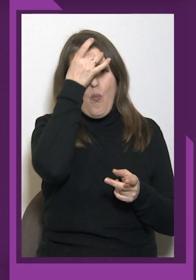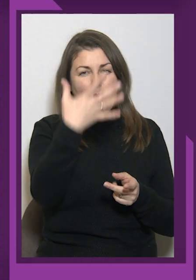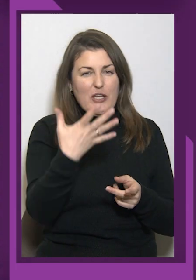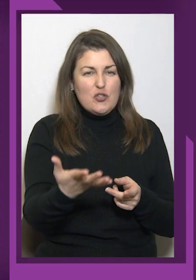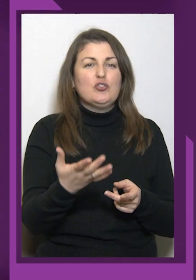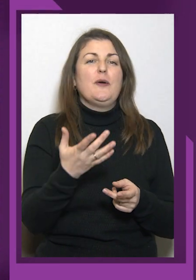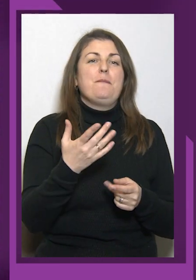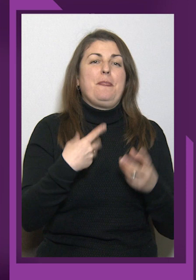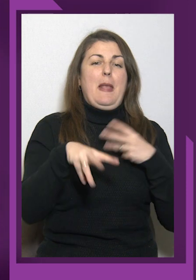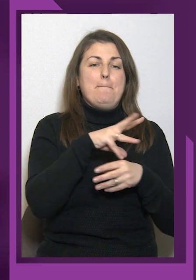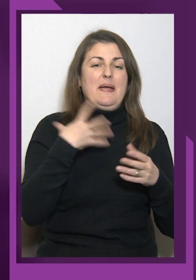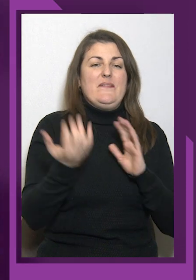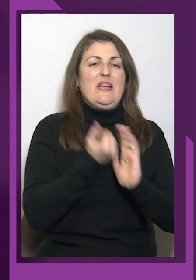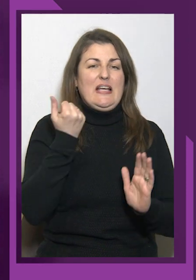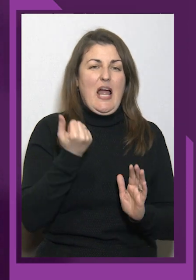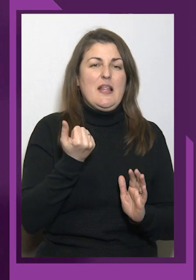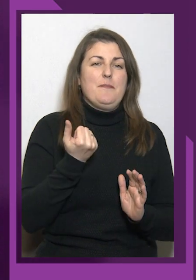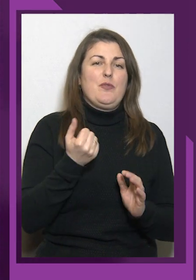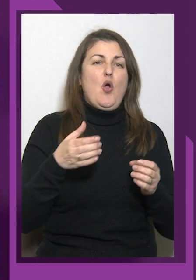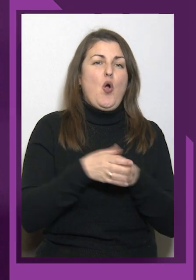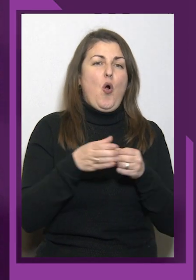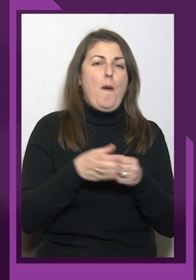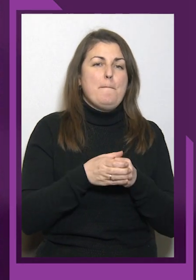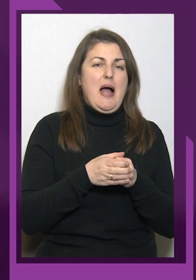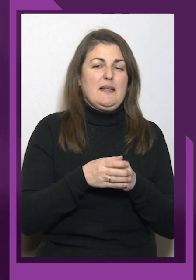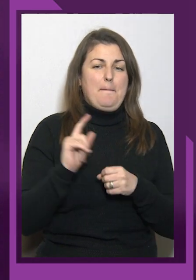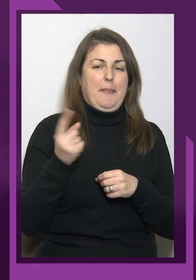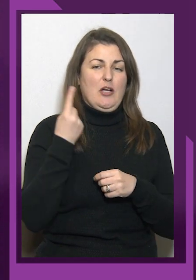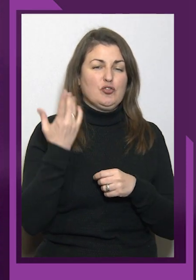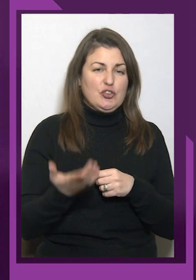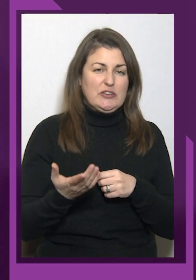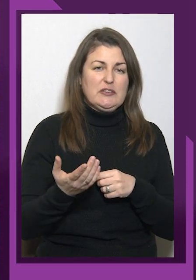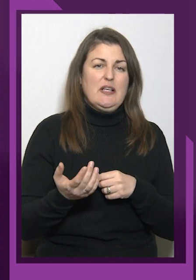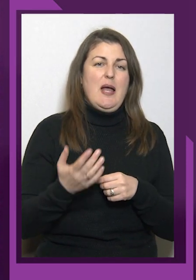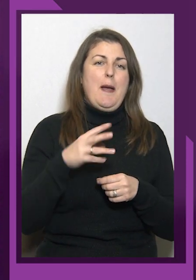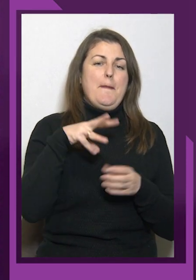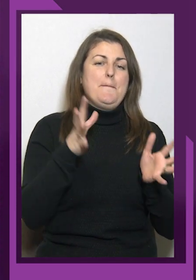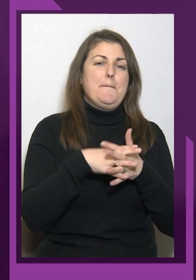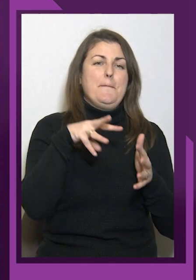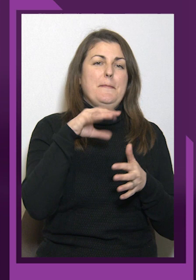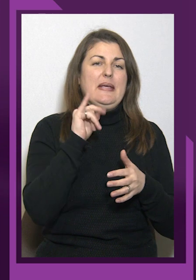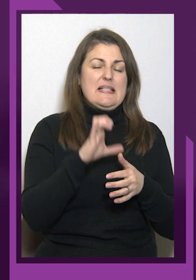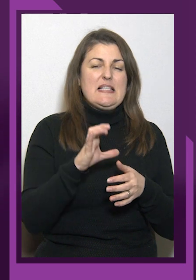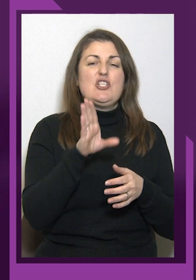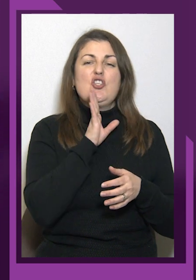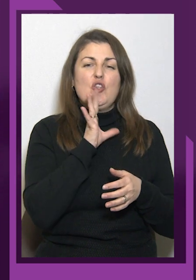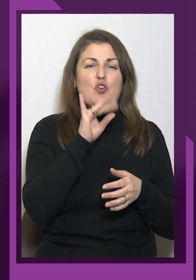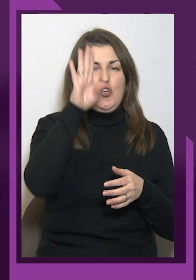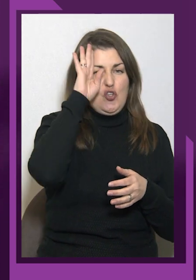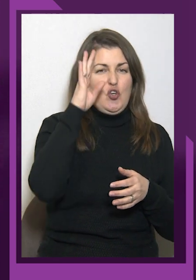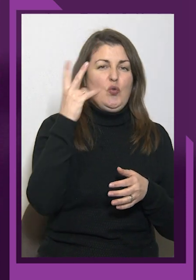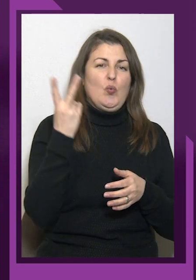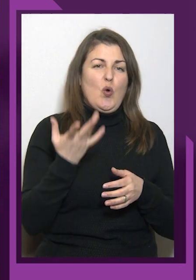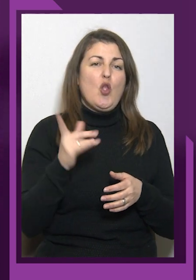першість, мікс жіночої і чоловіки-другі, тому що ми знали, що робити.